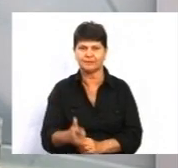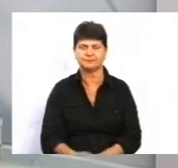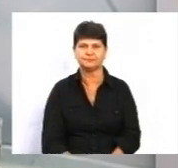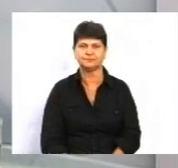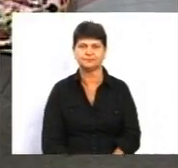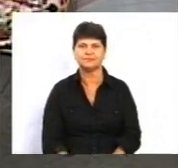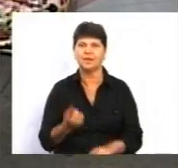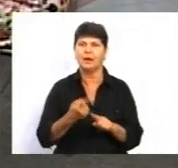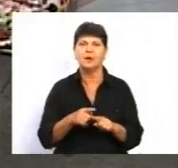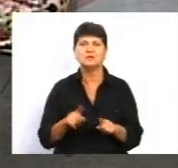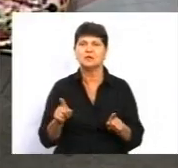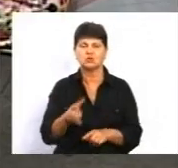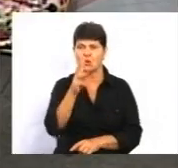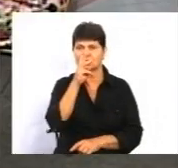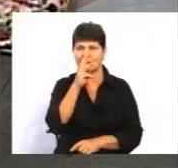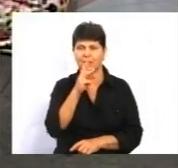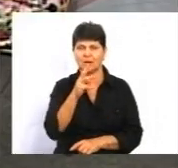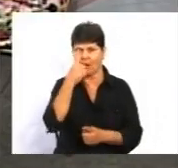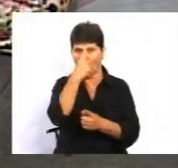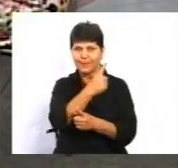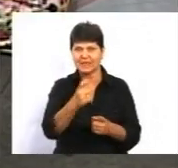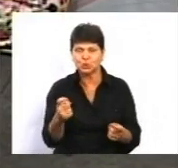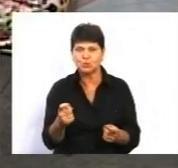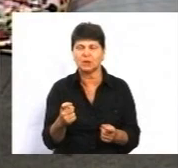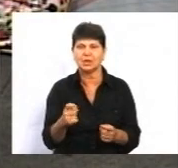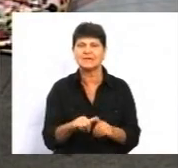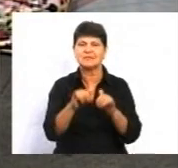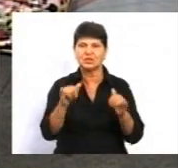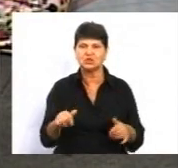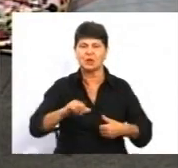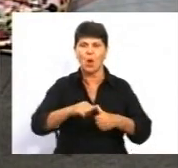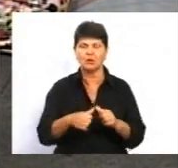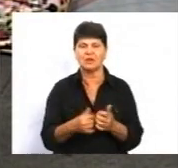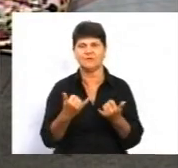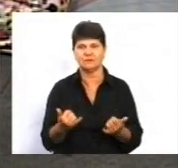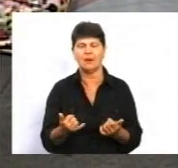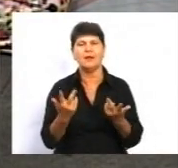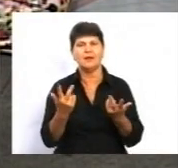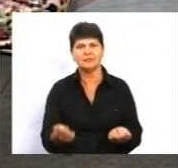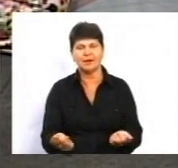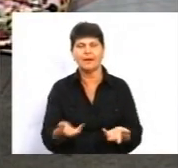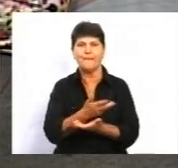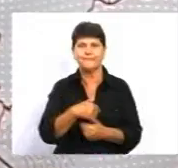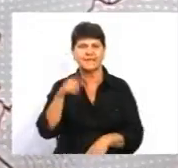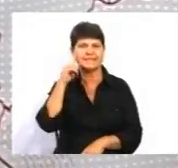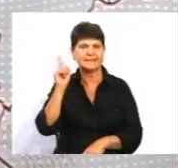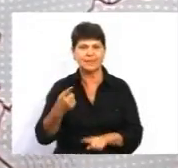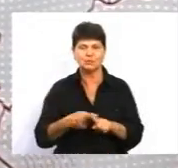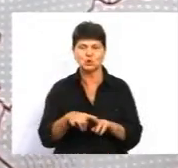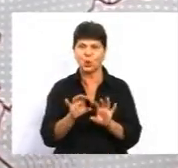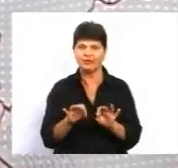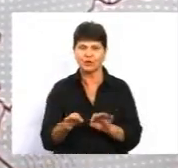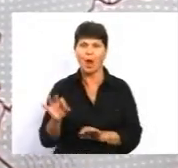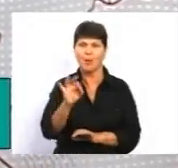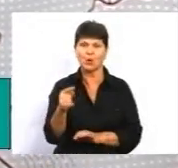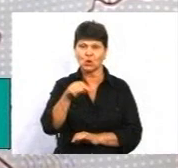Це щодо зарплати, оприлюднені збільшення окладів для освітян. Так, ми знаємо цю інформацію і про це говорила